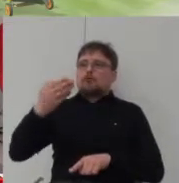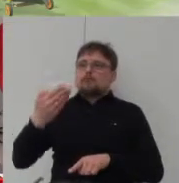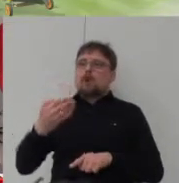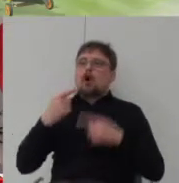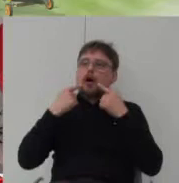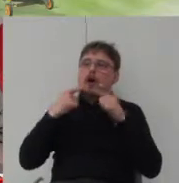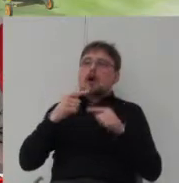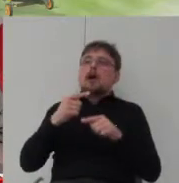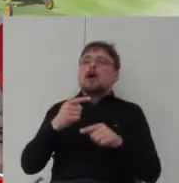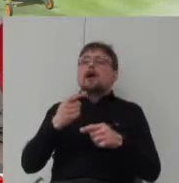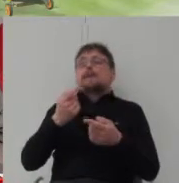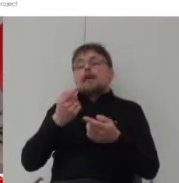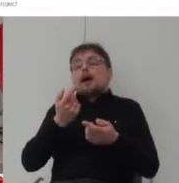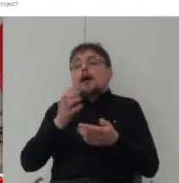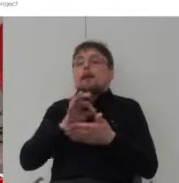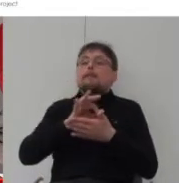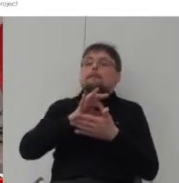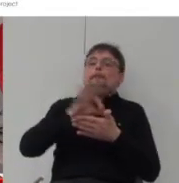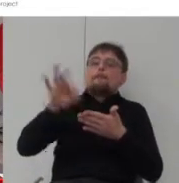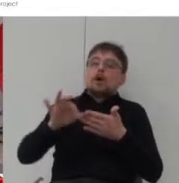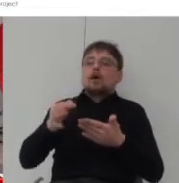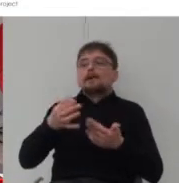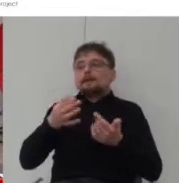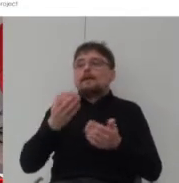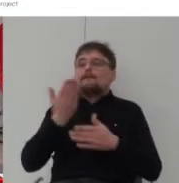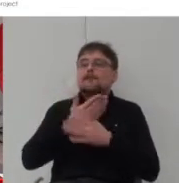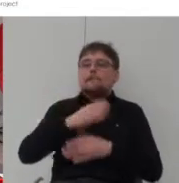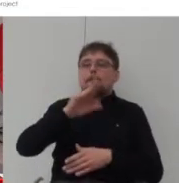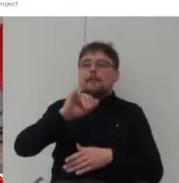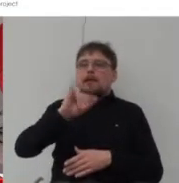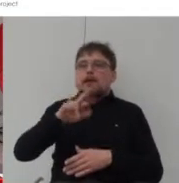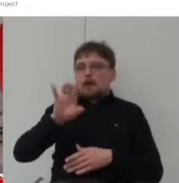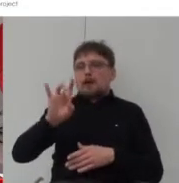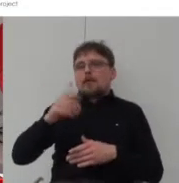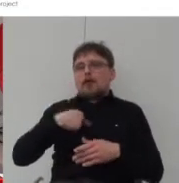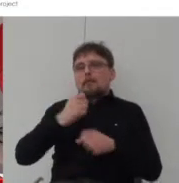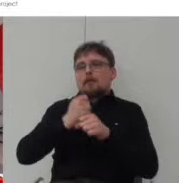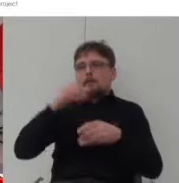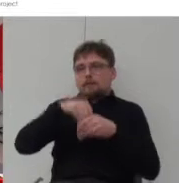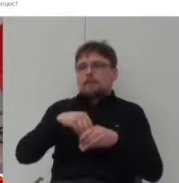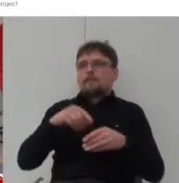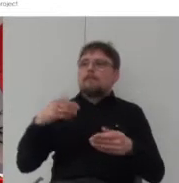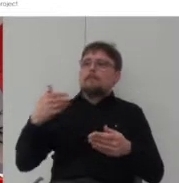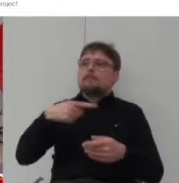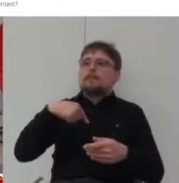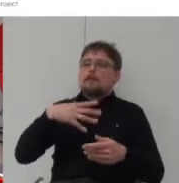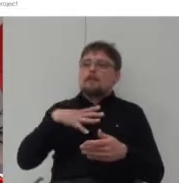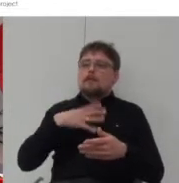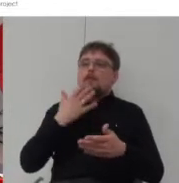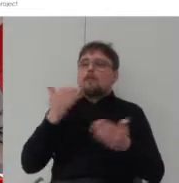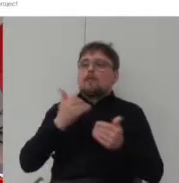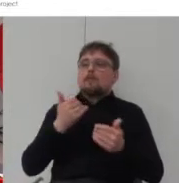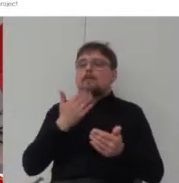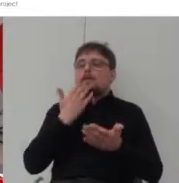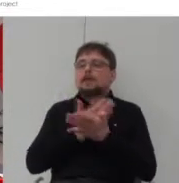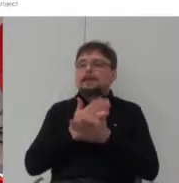pracownia Bierka Architektur w której pracuję tutaj do dyspozycji była działka na północ